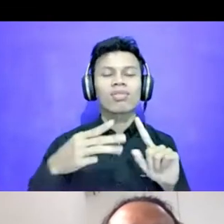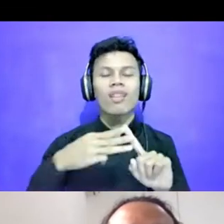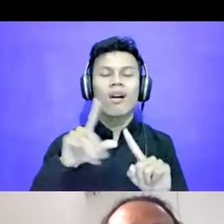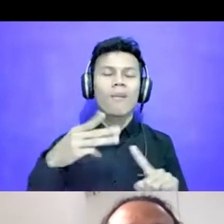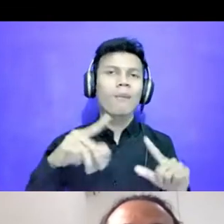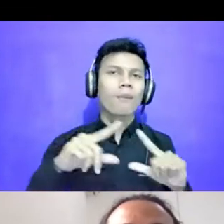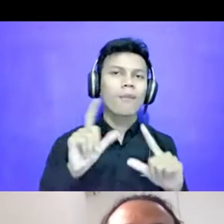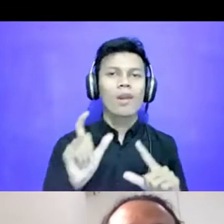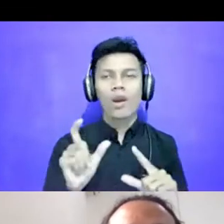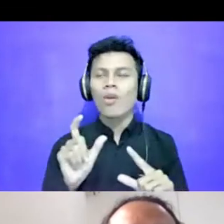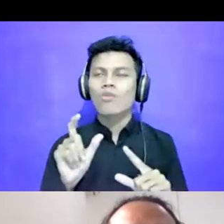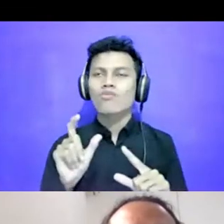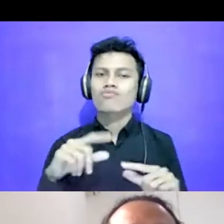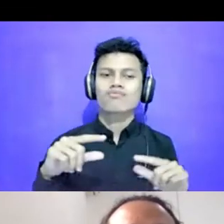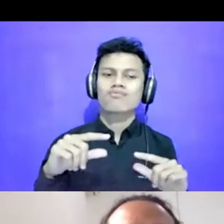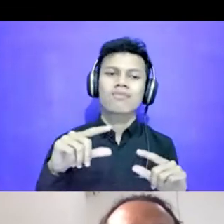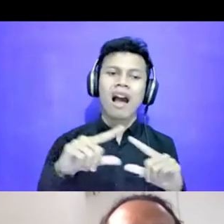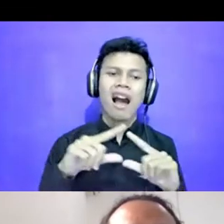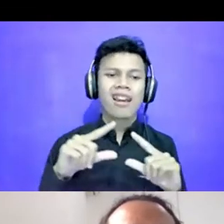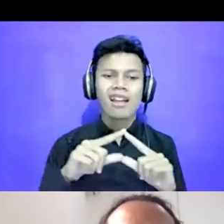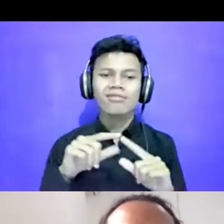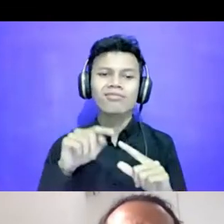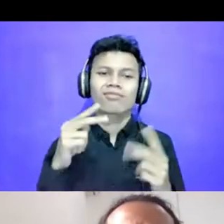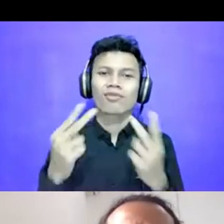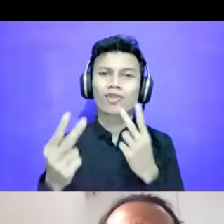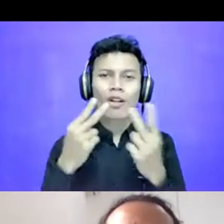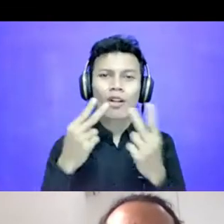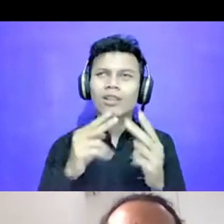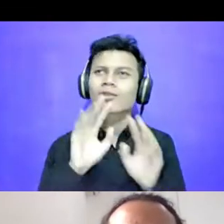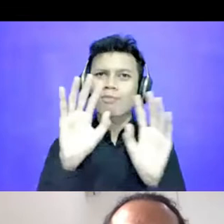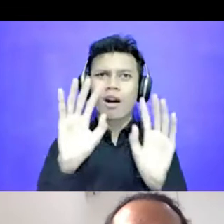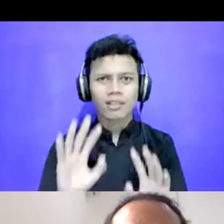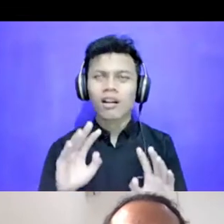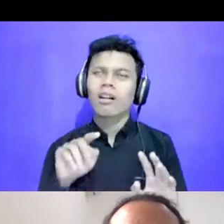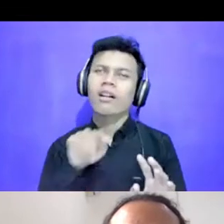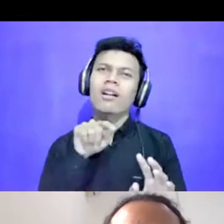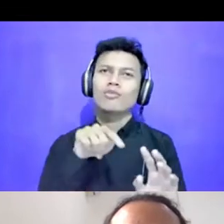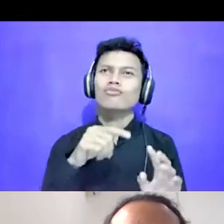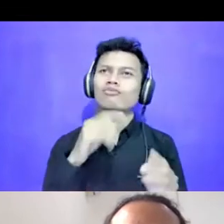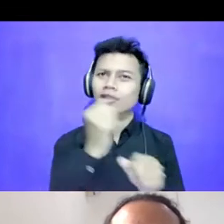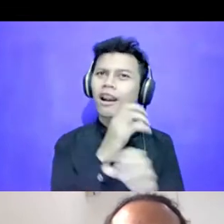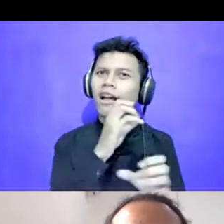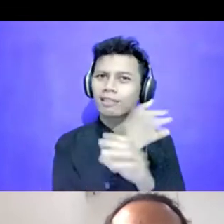Data Dan Itu Bisa Gratis Kita Akses Oke